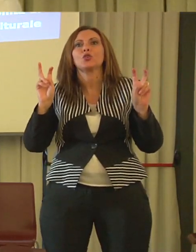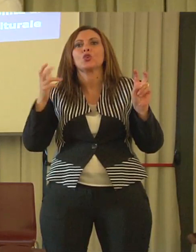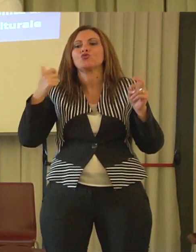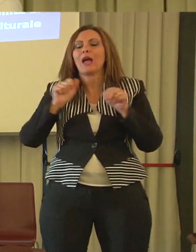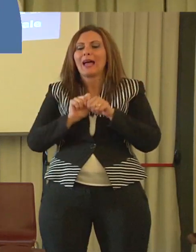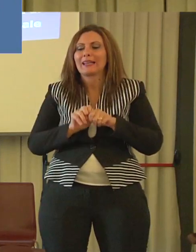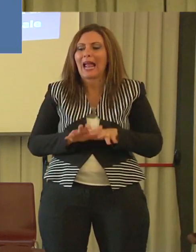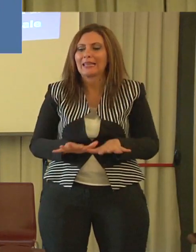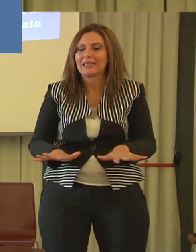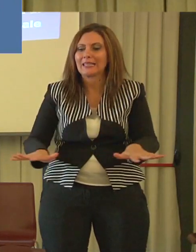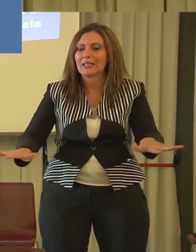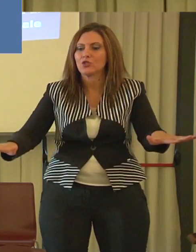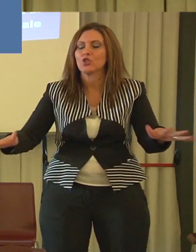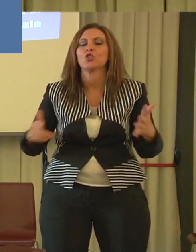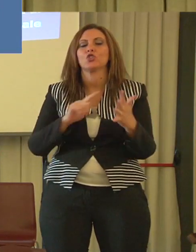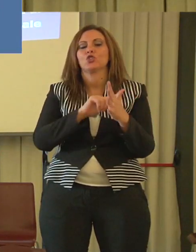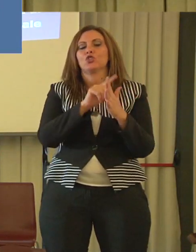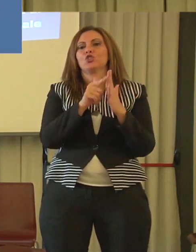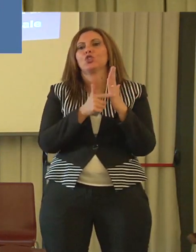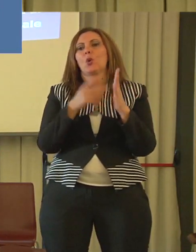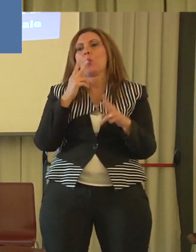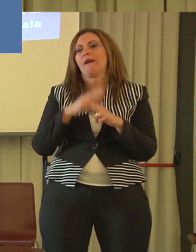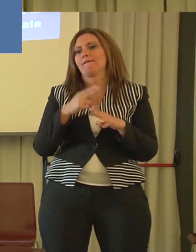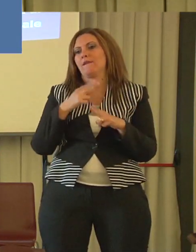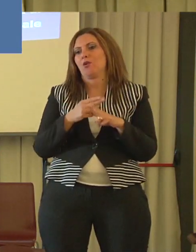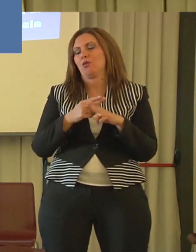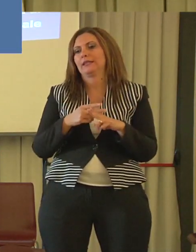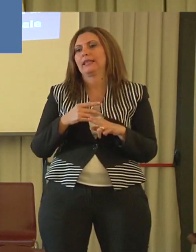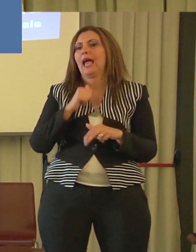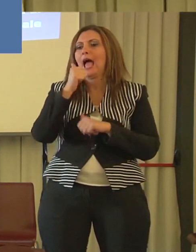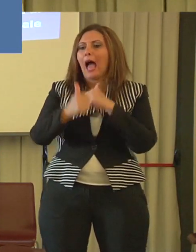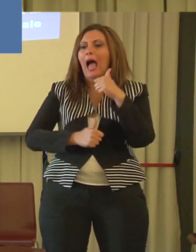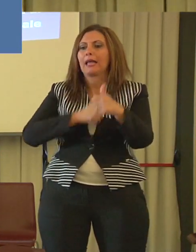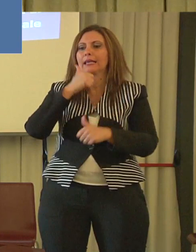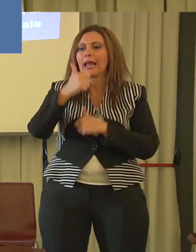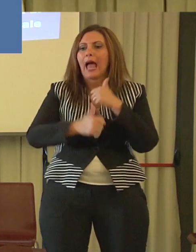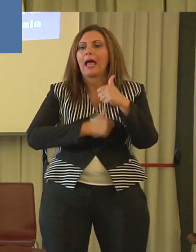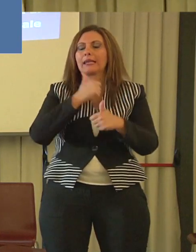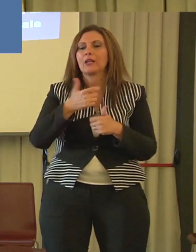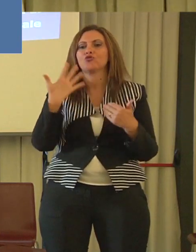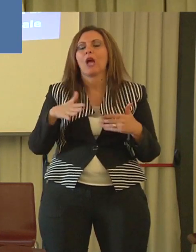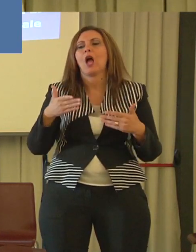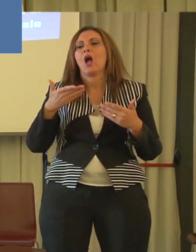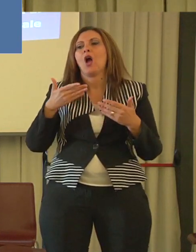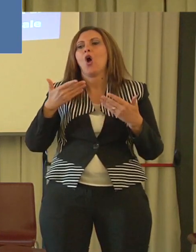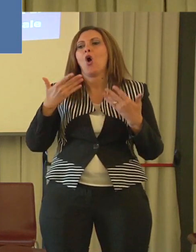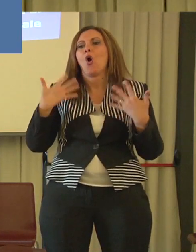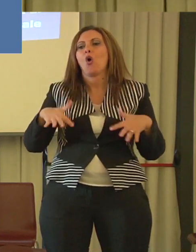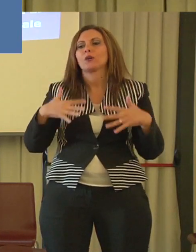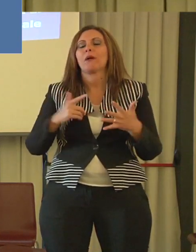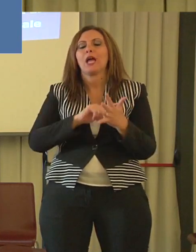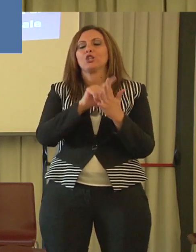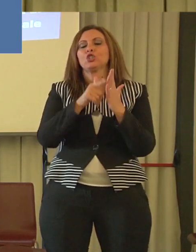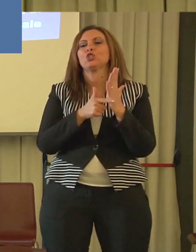edizioni, per cui susseguitesi negli anni, e sono ormai cinque anni, voi dite a questi piace vincere